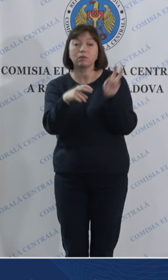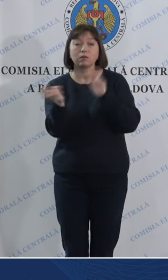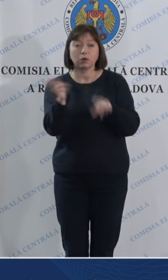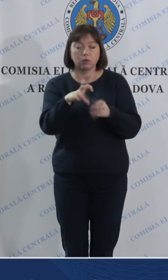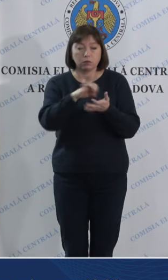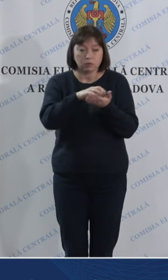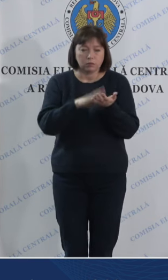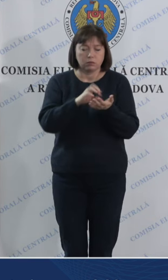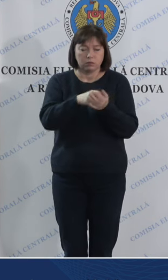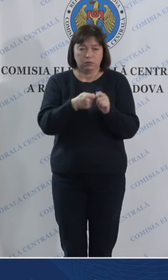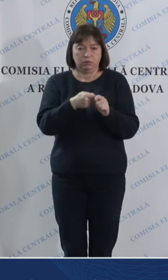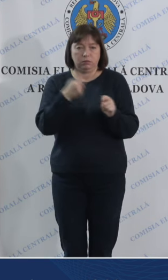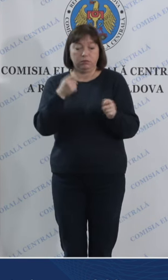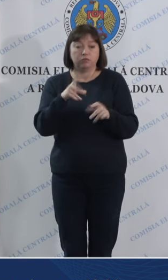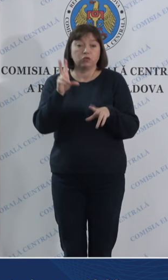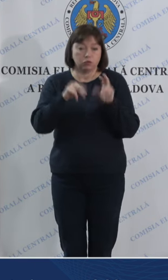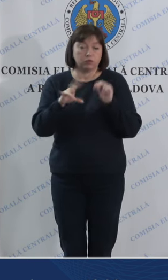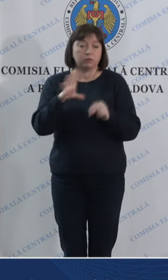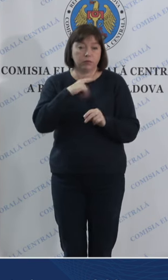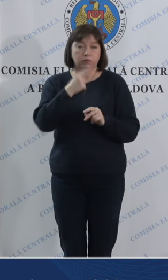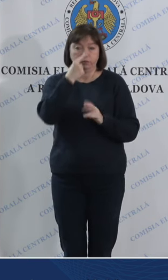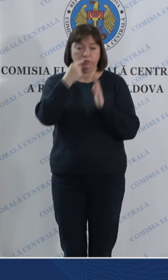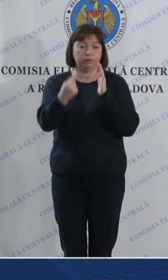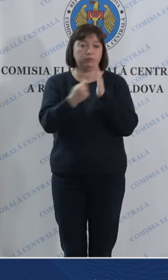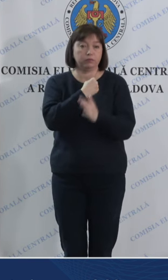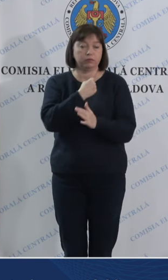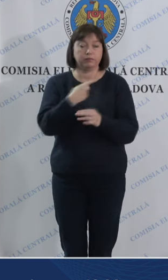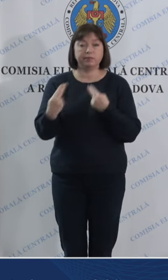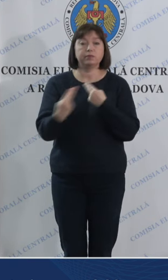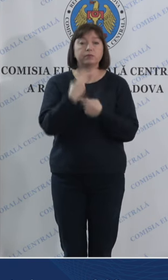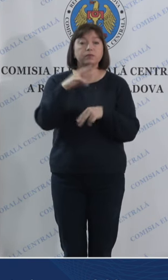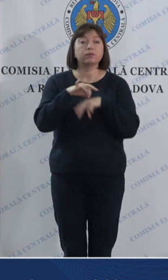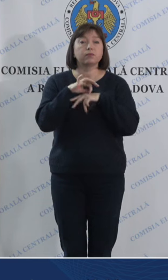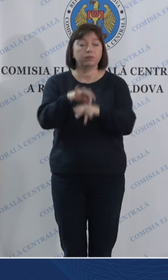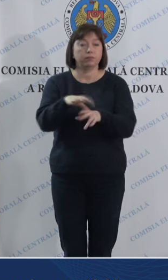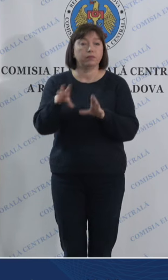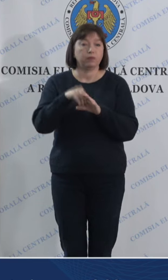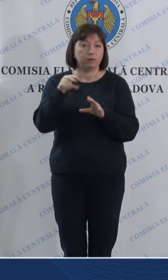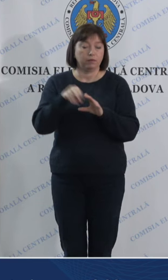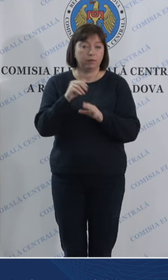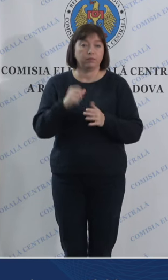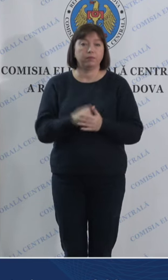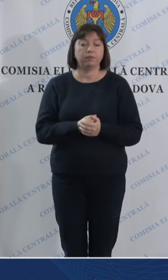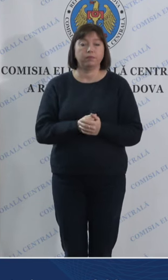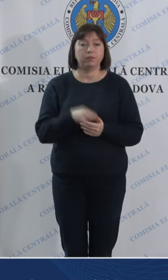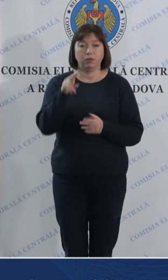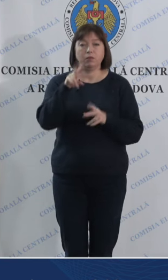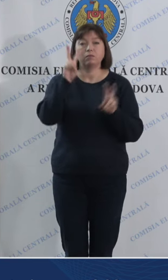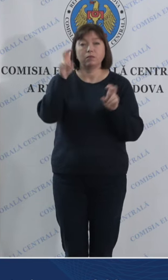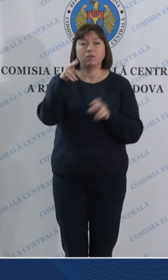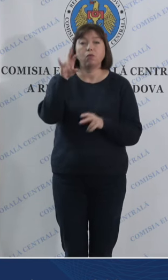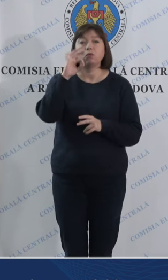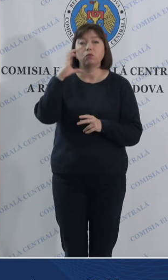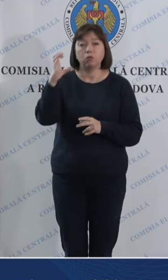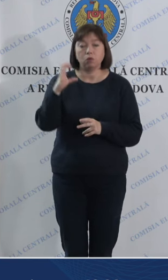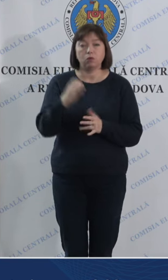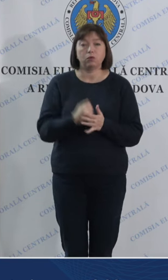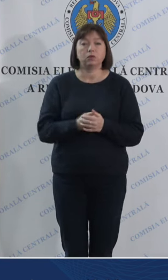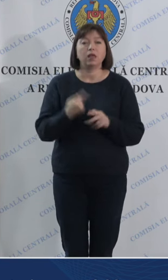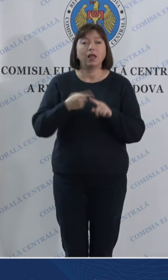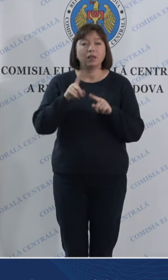deci concluzia este că am fost ținta unor atacuri cibernetici de tip DOS e o